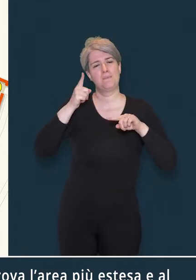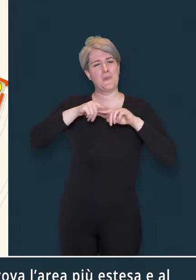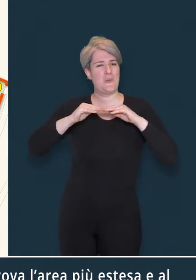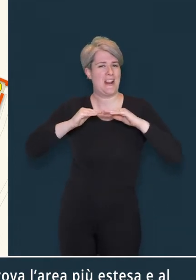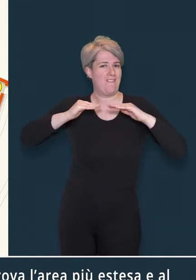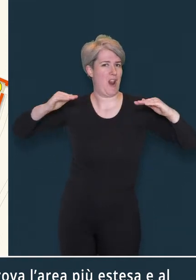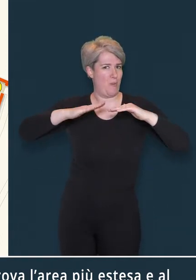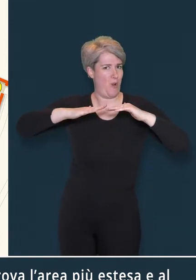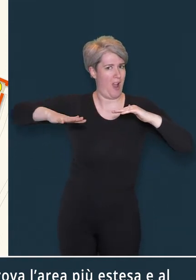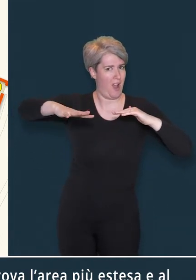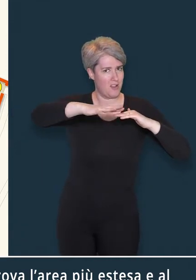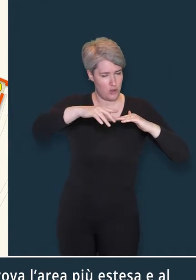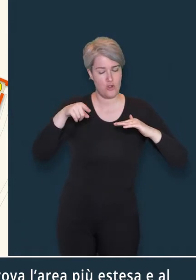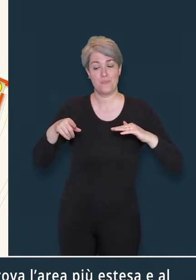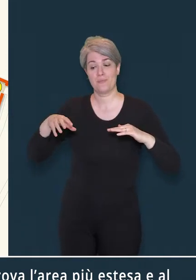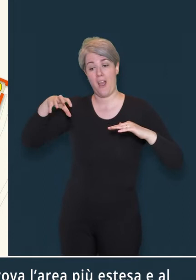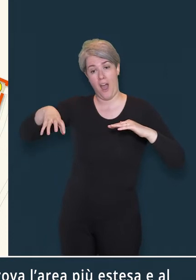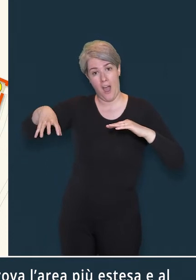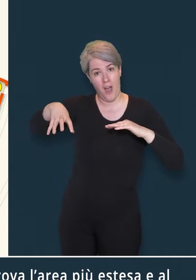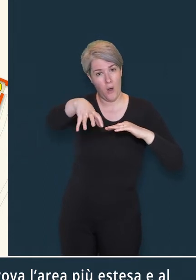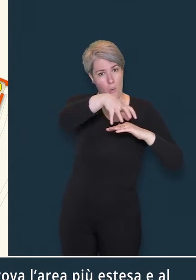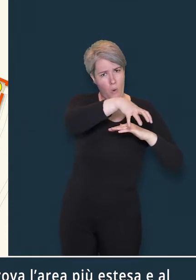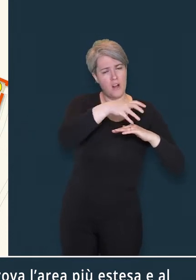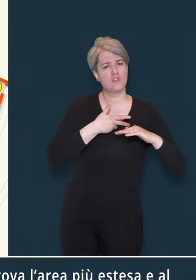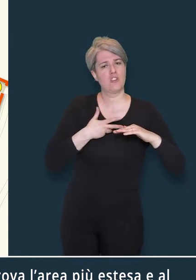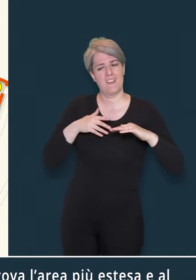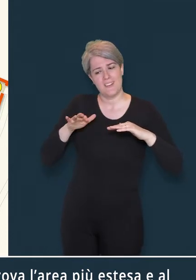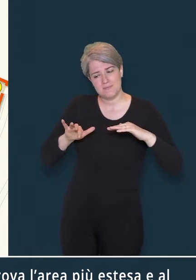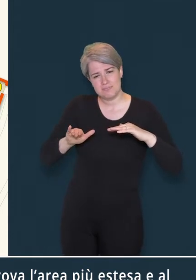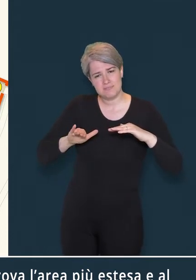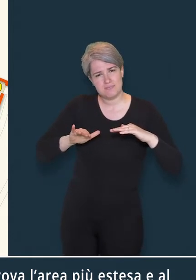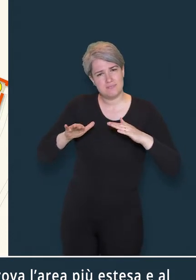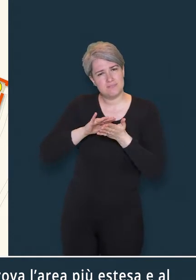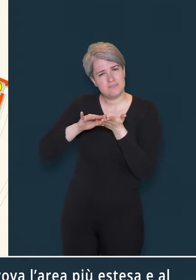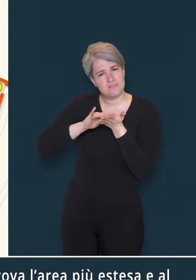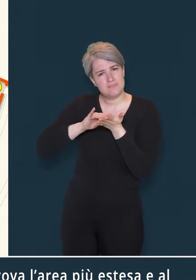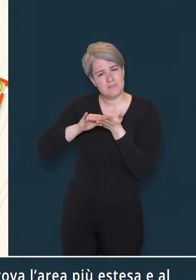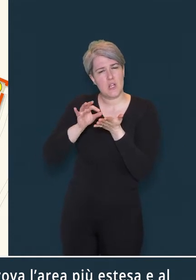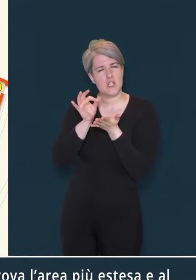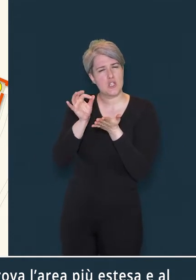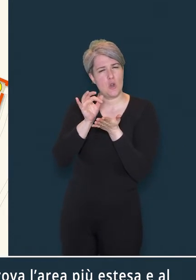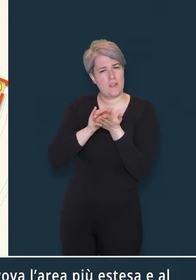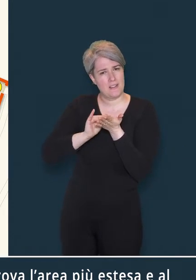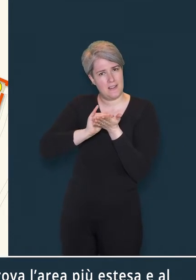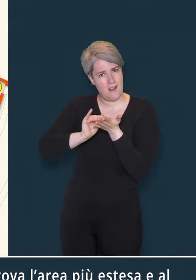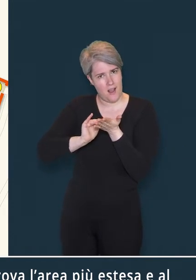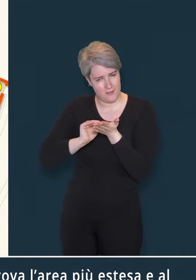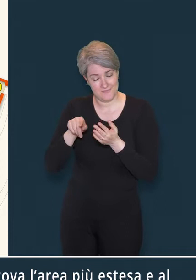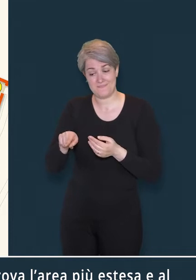e al livello più alto, con aiuole contrassegnate da una texture puntinata sottile.